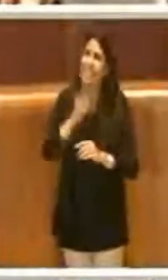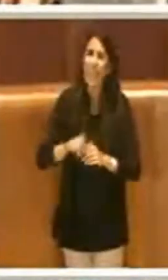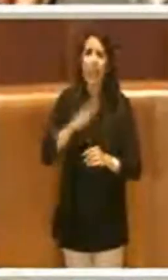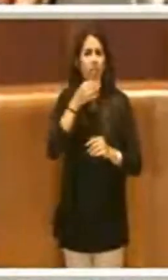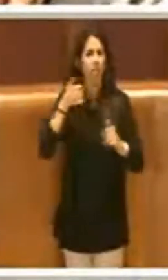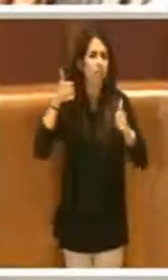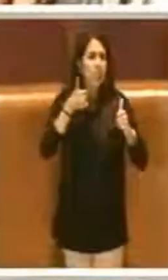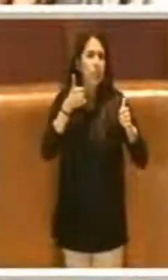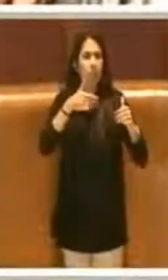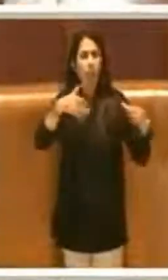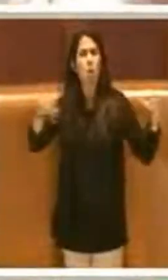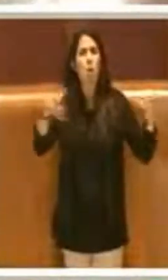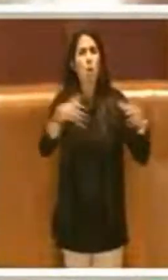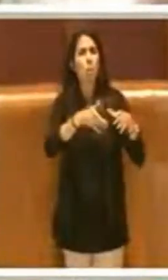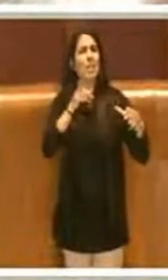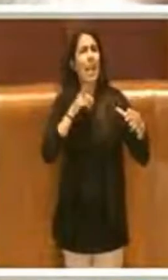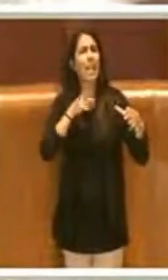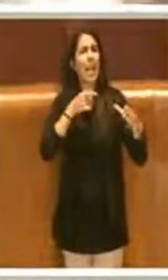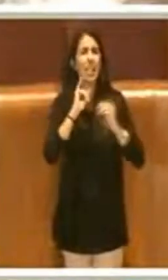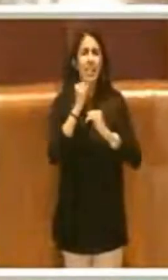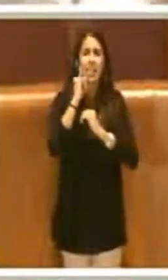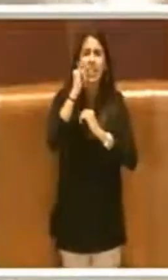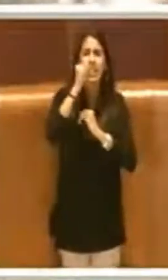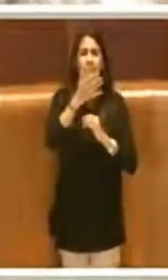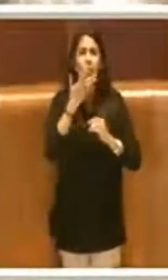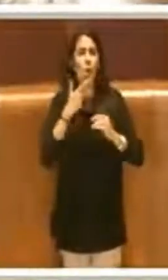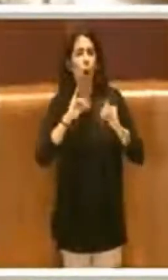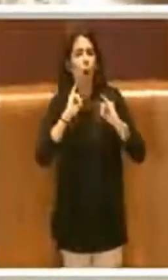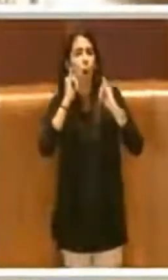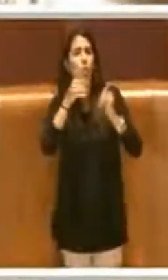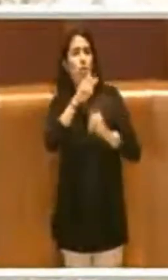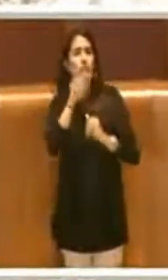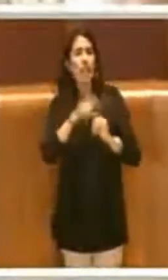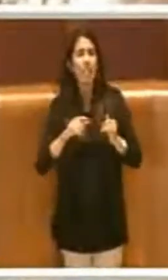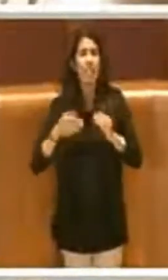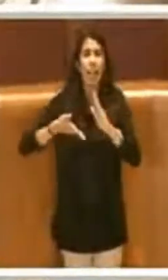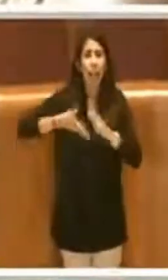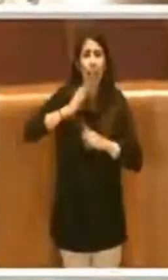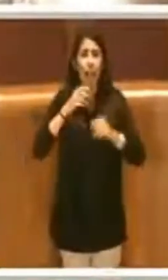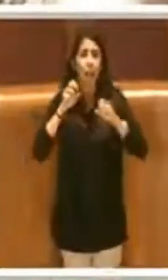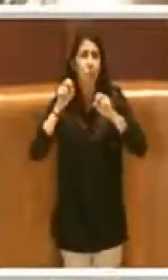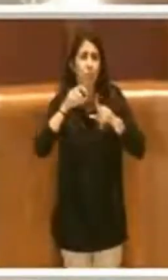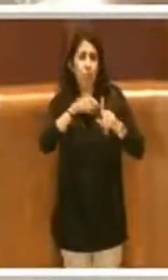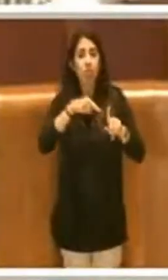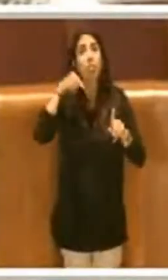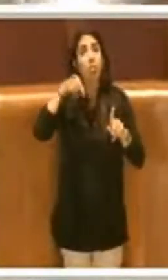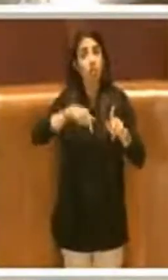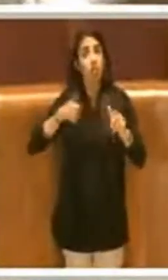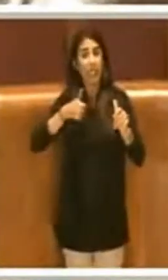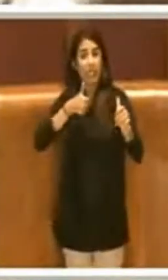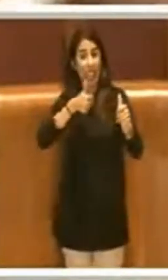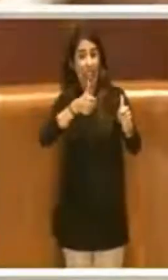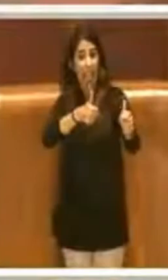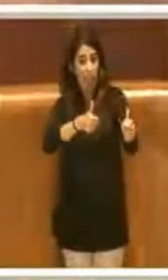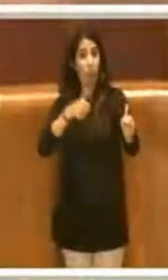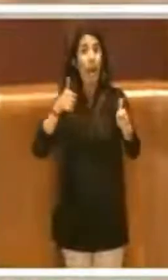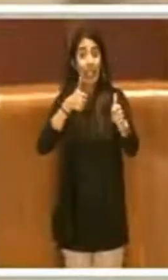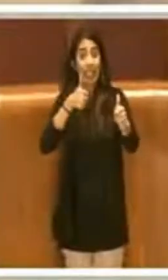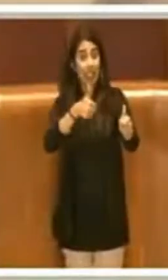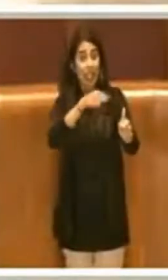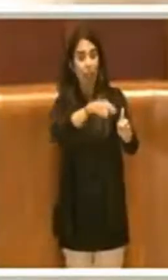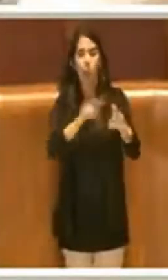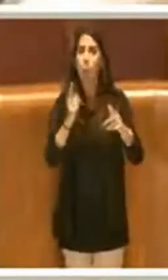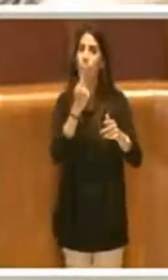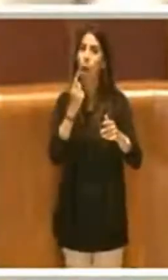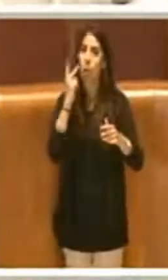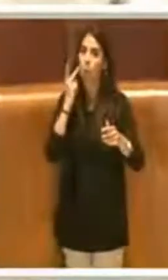che si allontanavano dall'Italia e nel suo seguirle venne catturato e perse la vita. Ha avuto questo